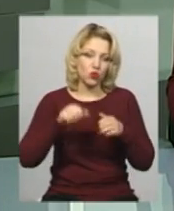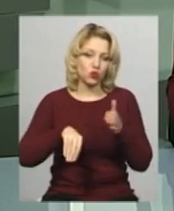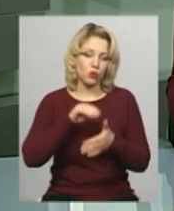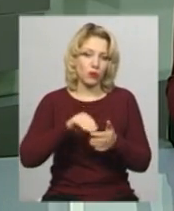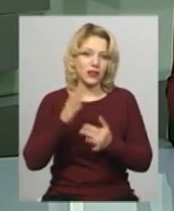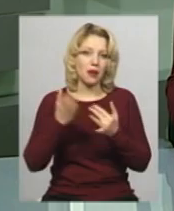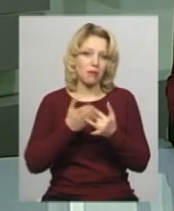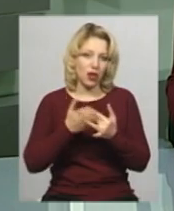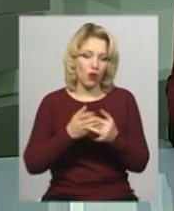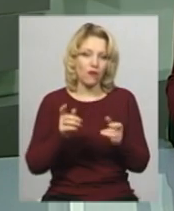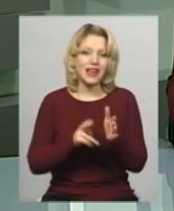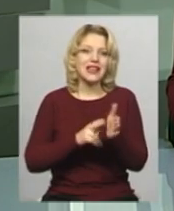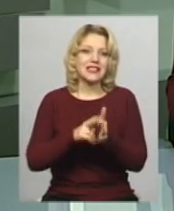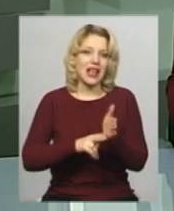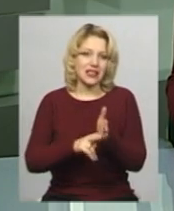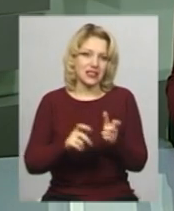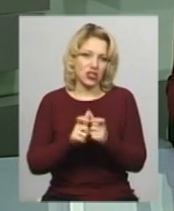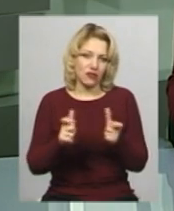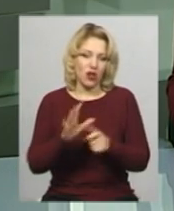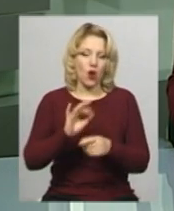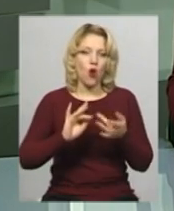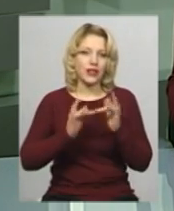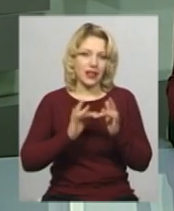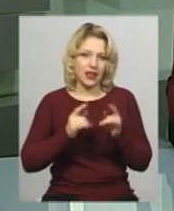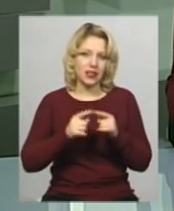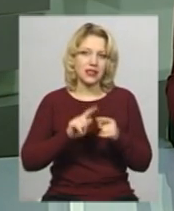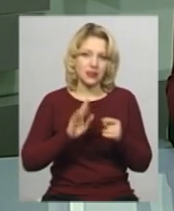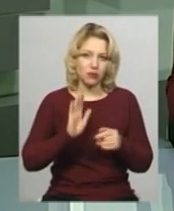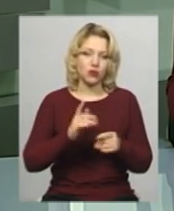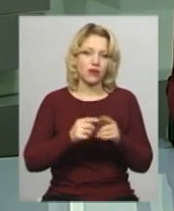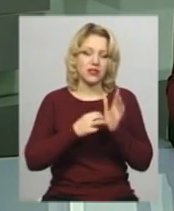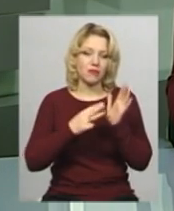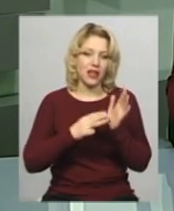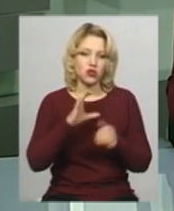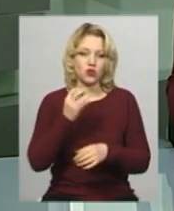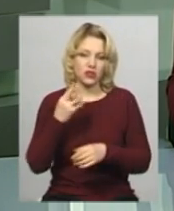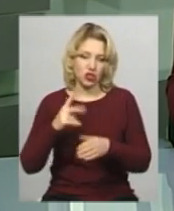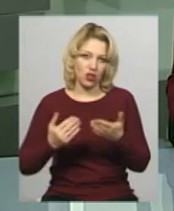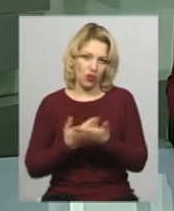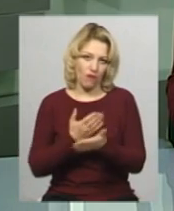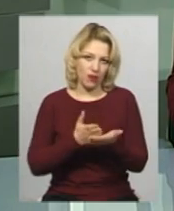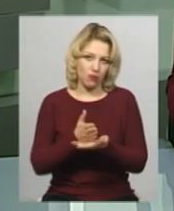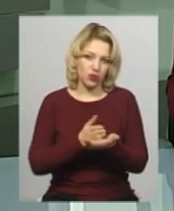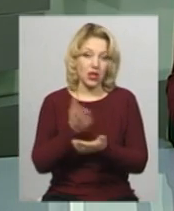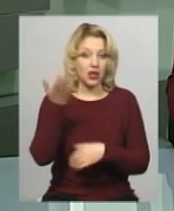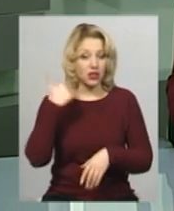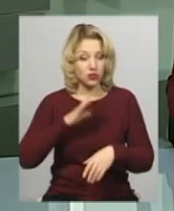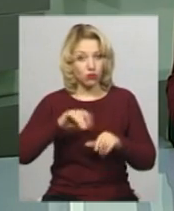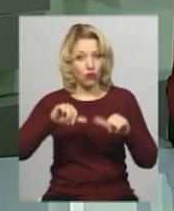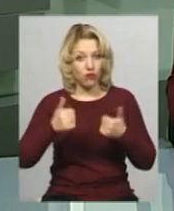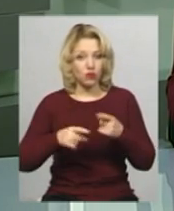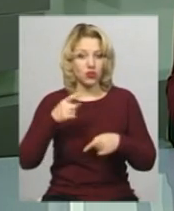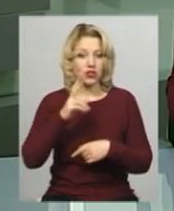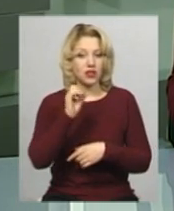залізничні квитки онлайн. Нова послуга почала діяти 17 січня. Раніше квитки на потяг люди з інвалідністю оформлювали через